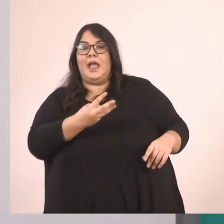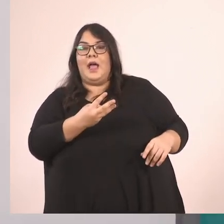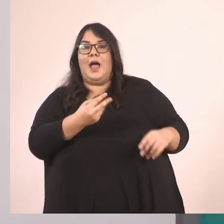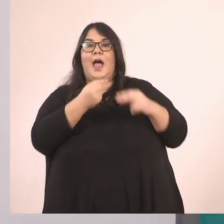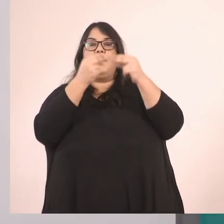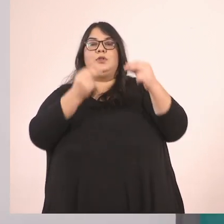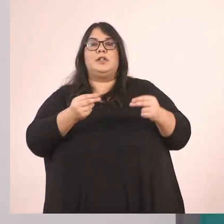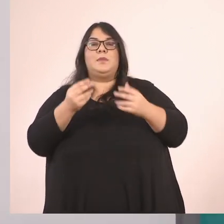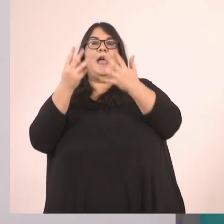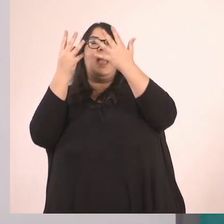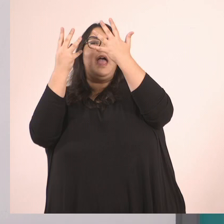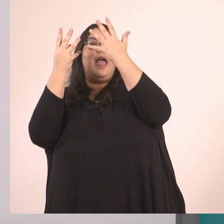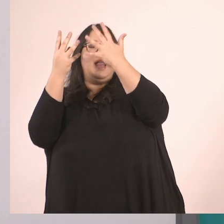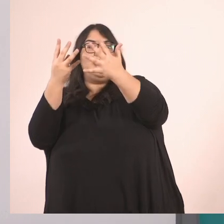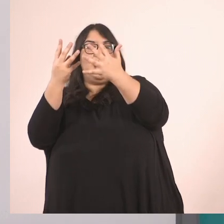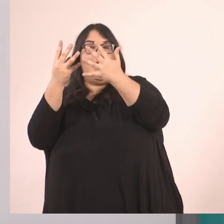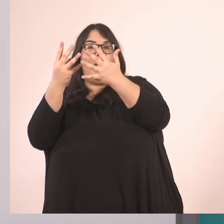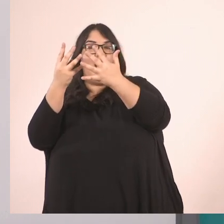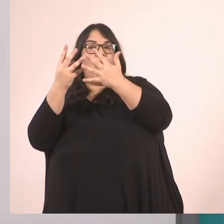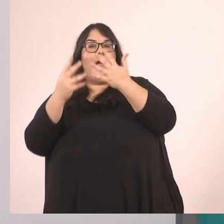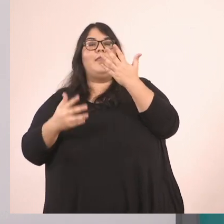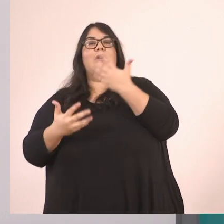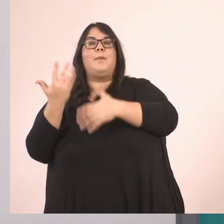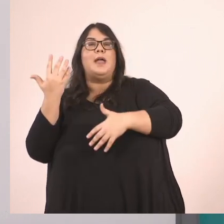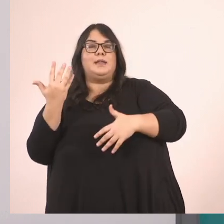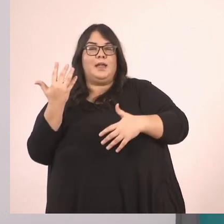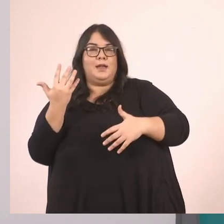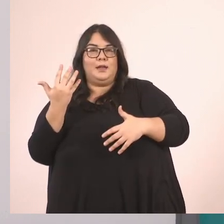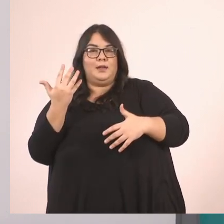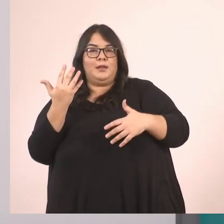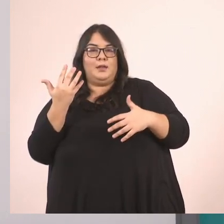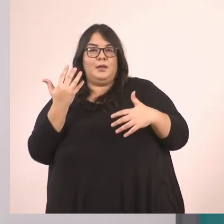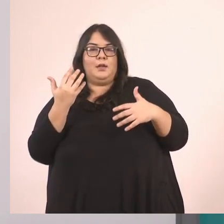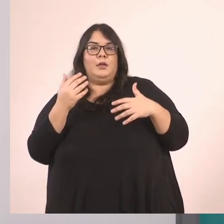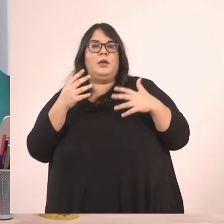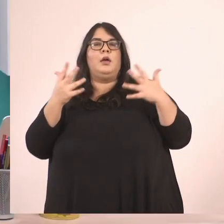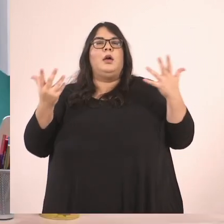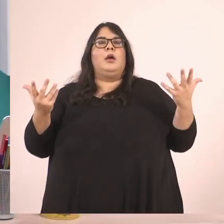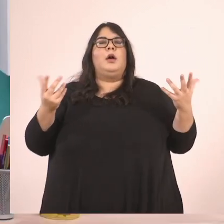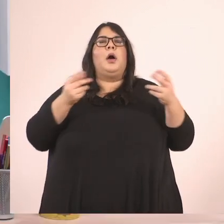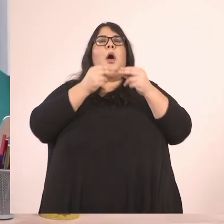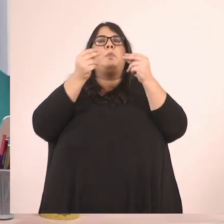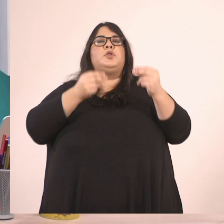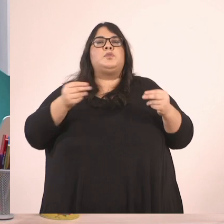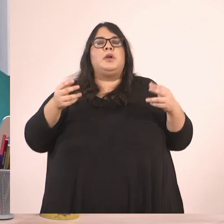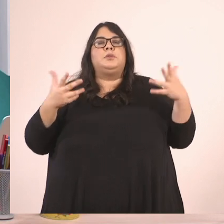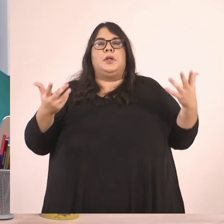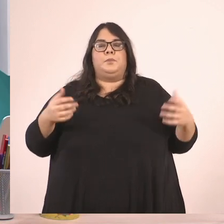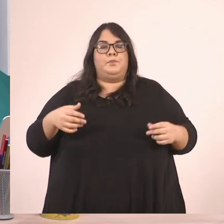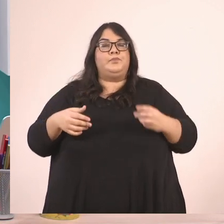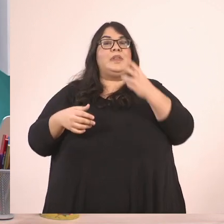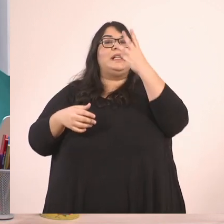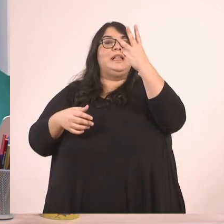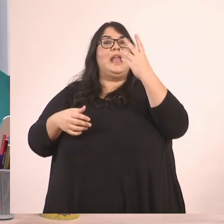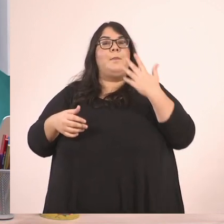φορές το 3, 9 και τρεις φορές το 5, 15. Ποιο είναι το συμπέρασμα λοιπόν ότι